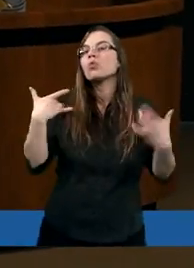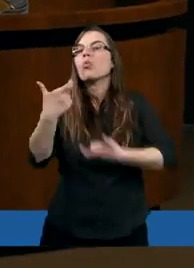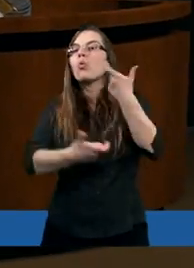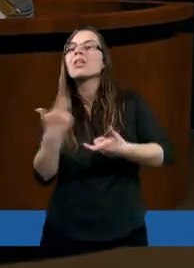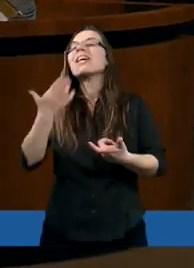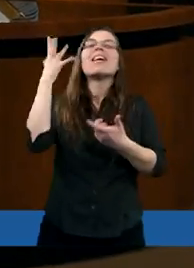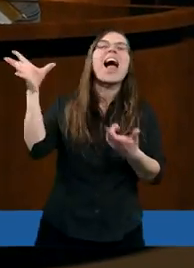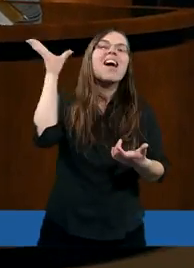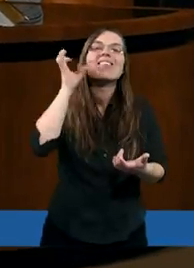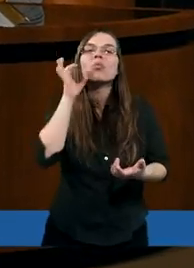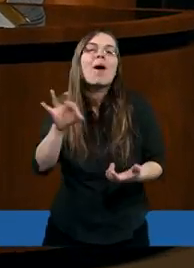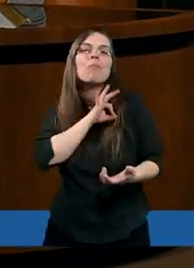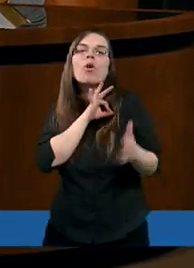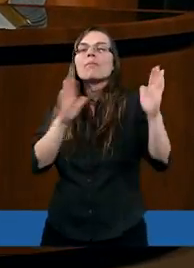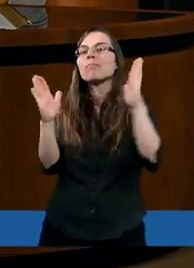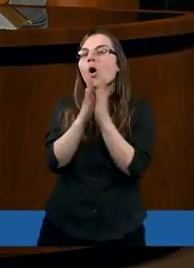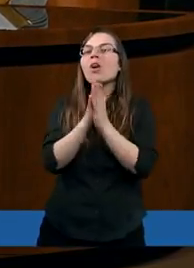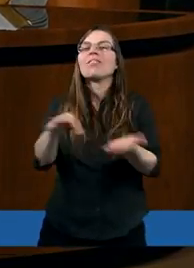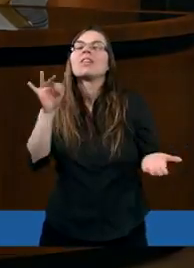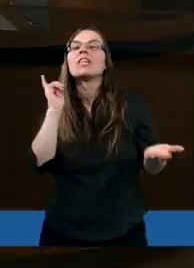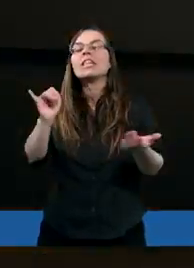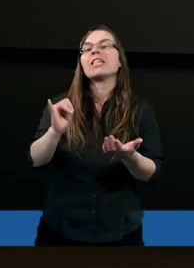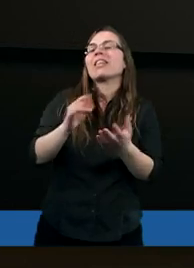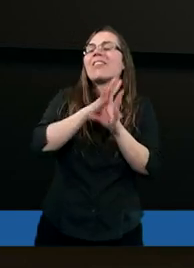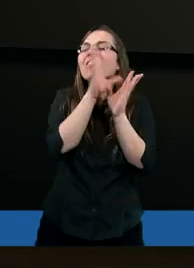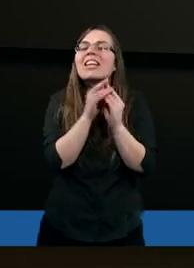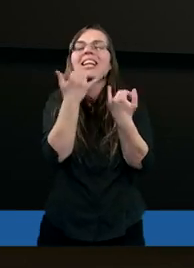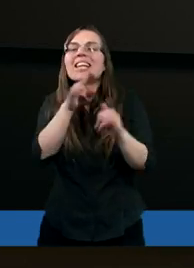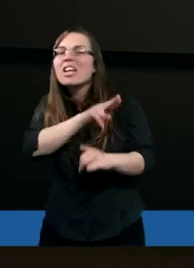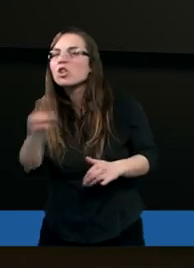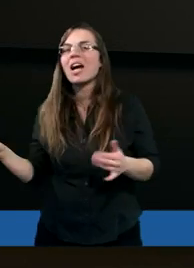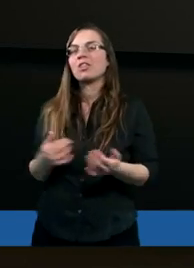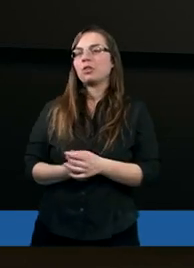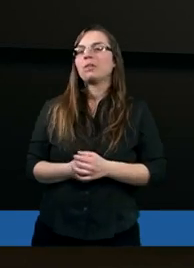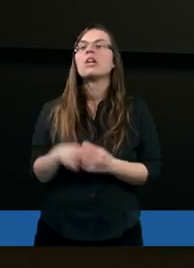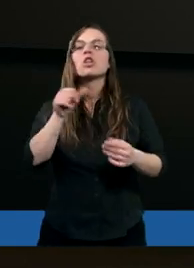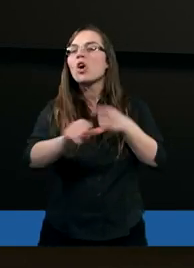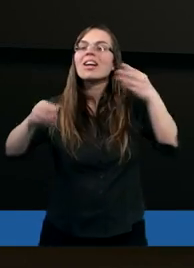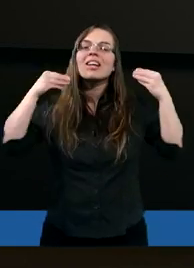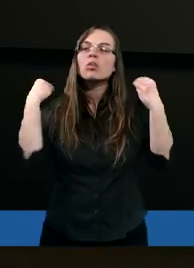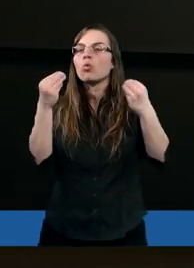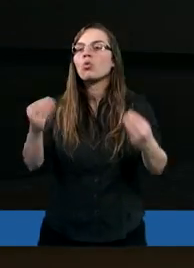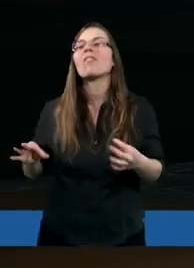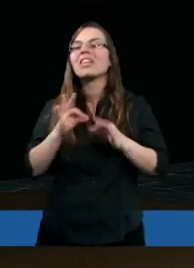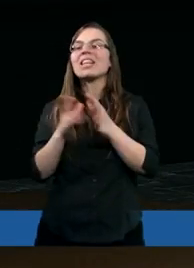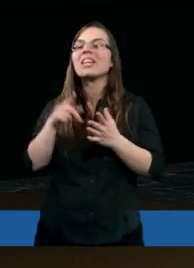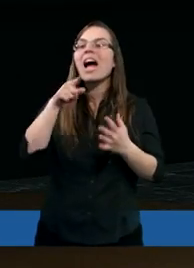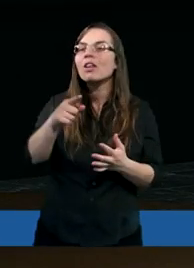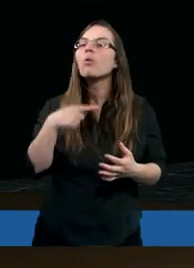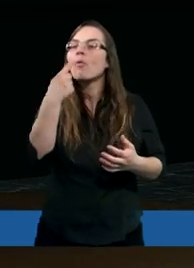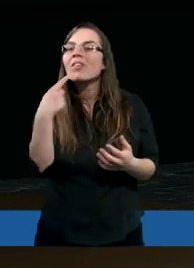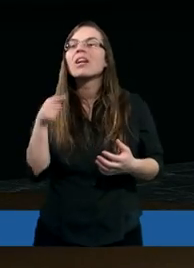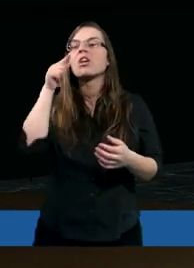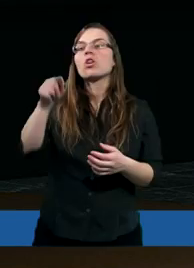mi pomógł i wysłuchał moich modlic i moje serce do Niego lgnie. I to jest cudowne, że gdy nawet opowiadam